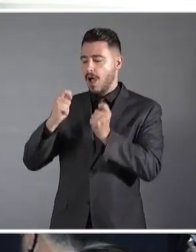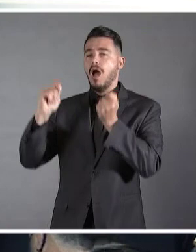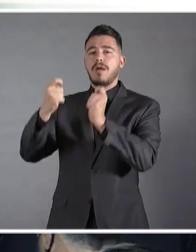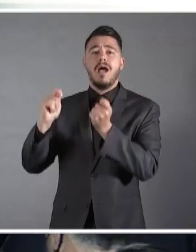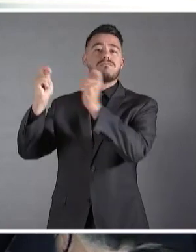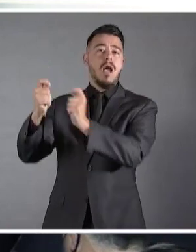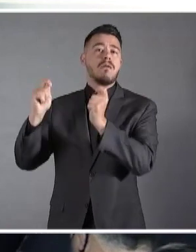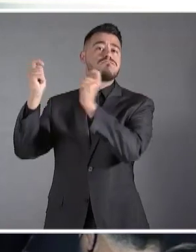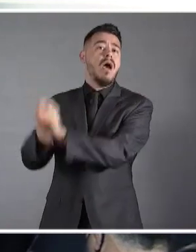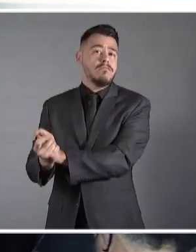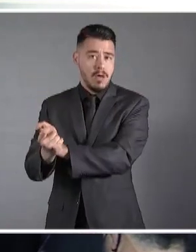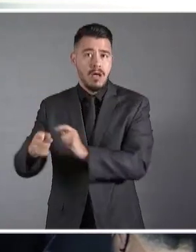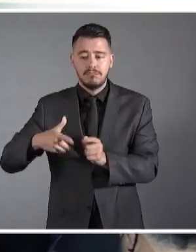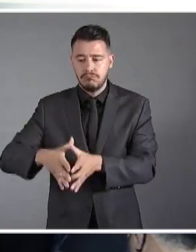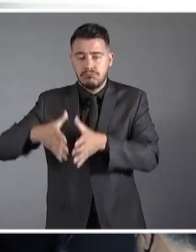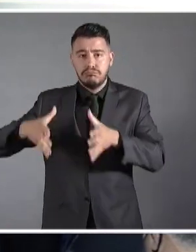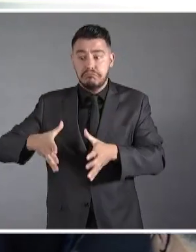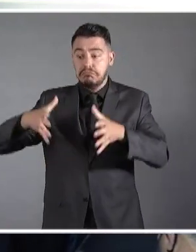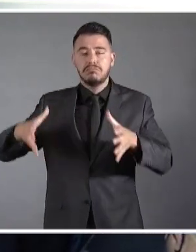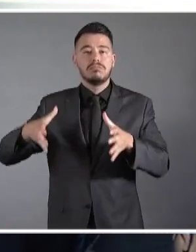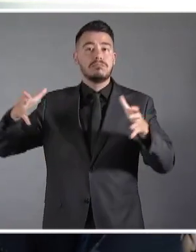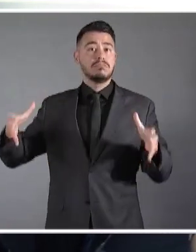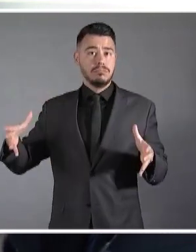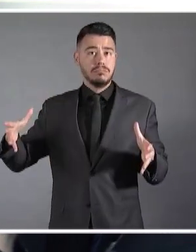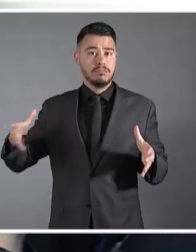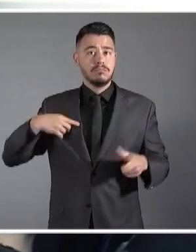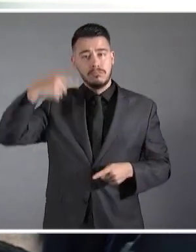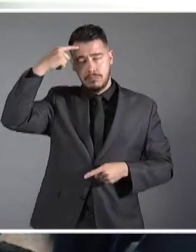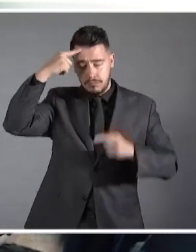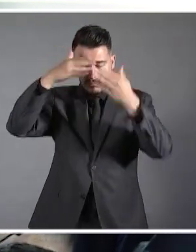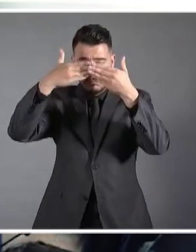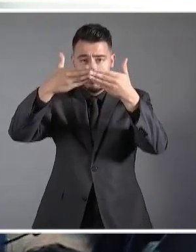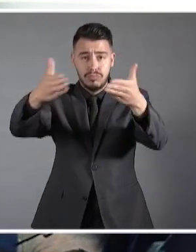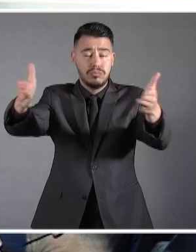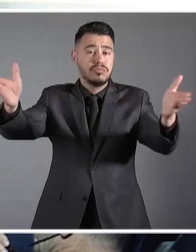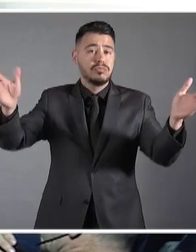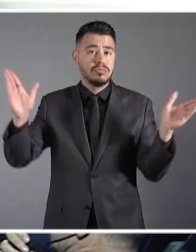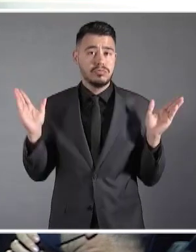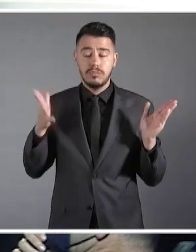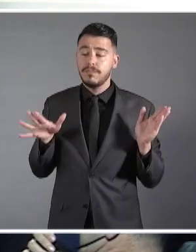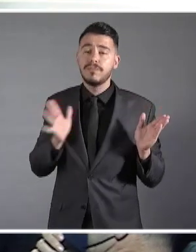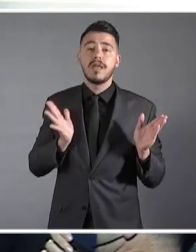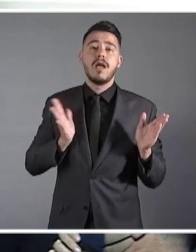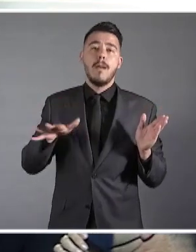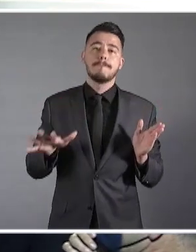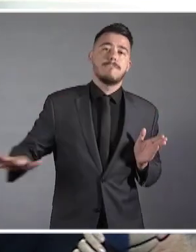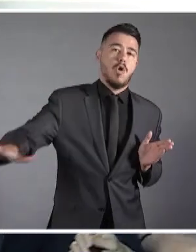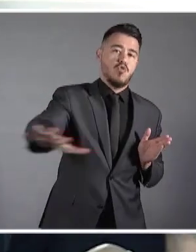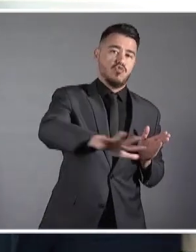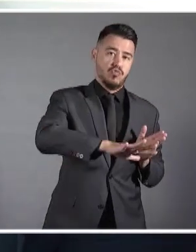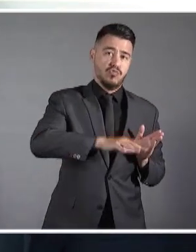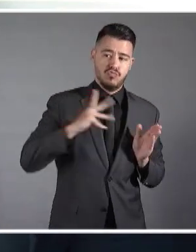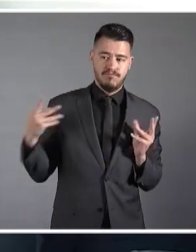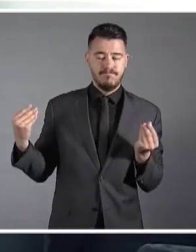μεγαλύτερη παράταξη. Με ανοιχτές τις πόρτες για το σύνολο των εινήνων πολιτών, που στους κόλπους